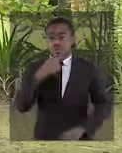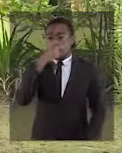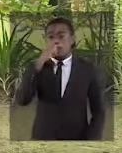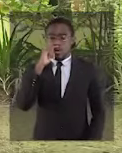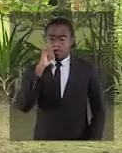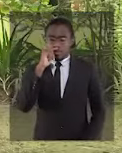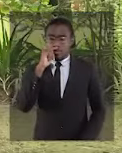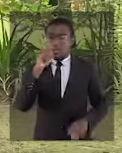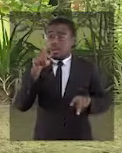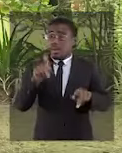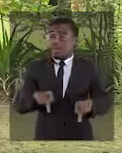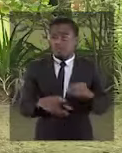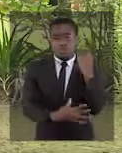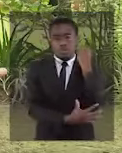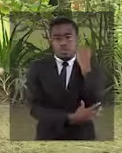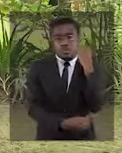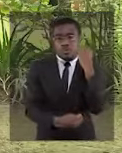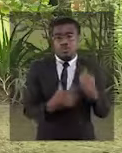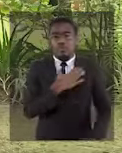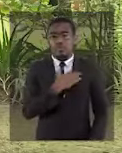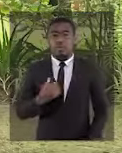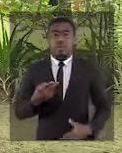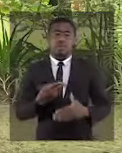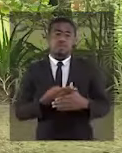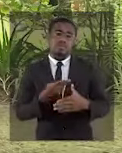des siens, des plus fragiles et des plus vulnérables.